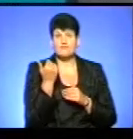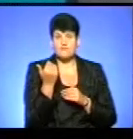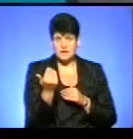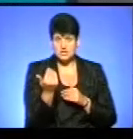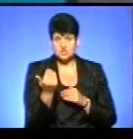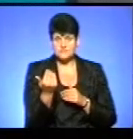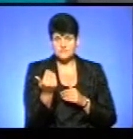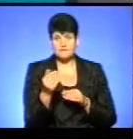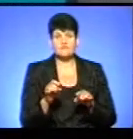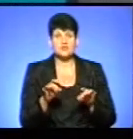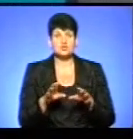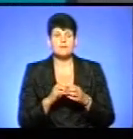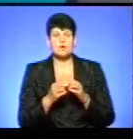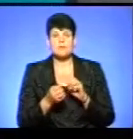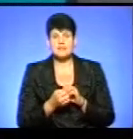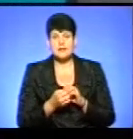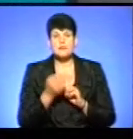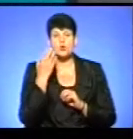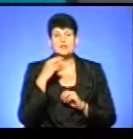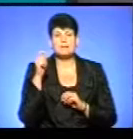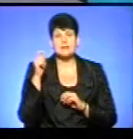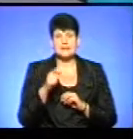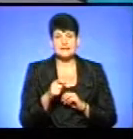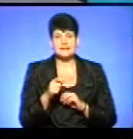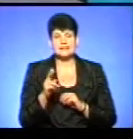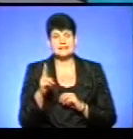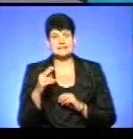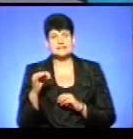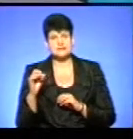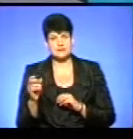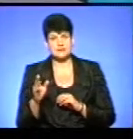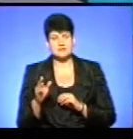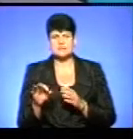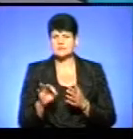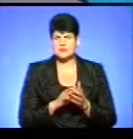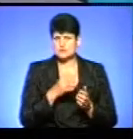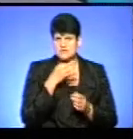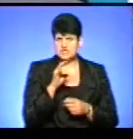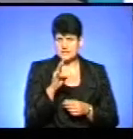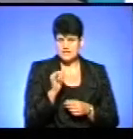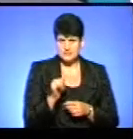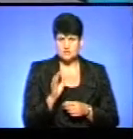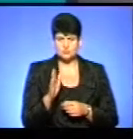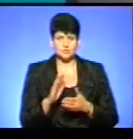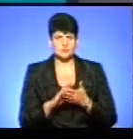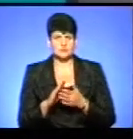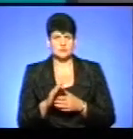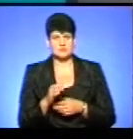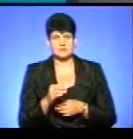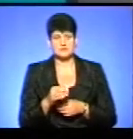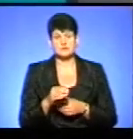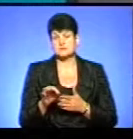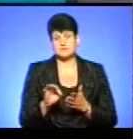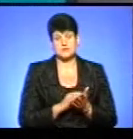вирішення цієї проблеми, коли приїде цирк. Однозначно ні, чи будете якось певним чином йти на компроміс? Однозначно ні.